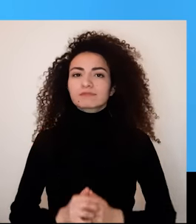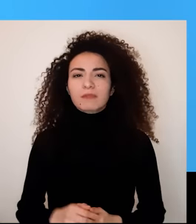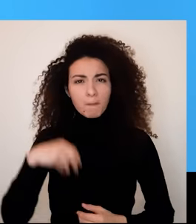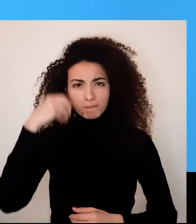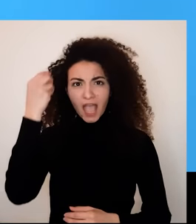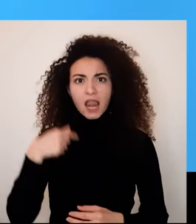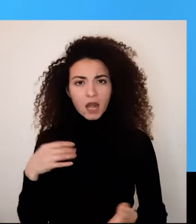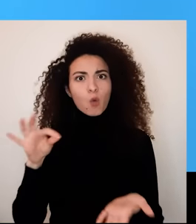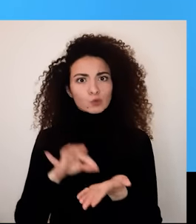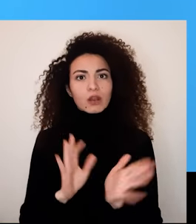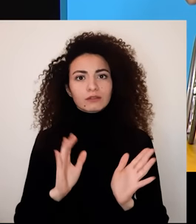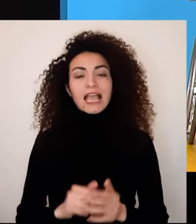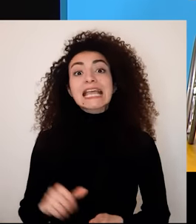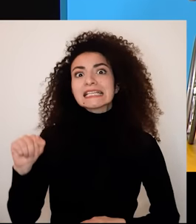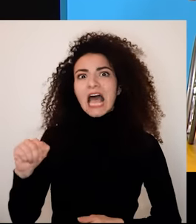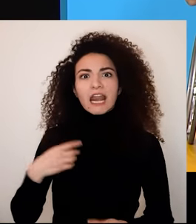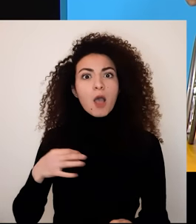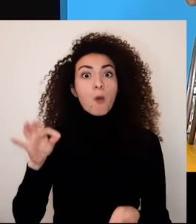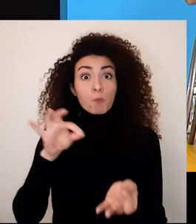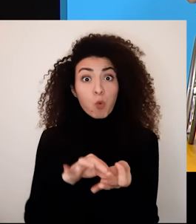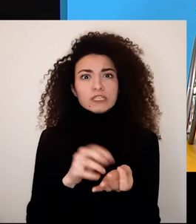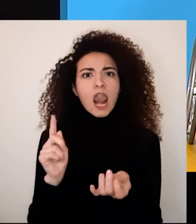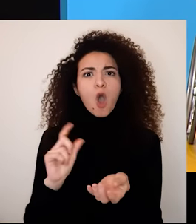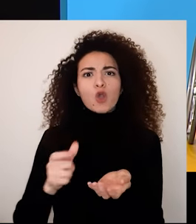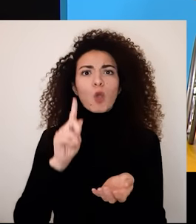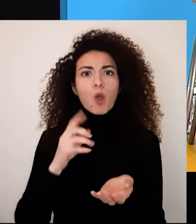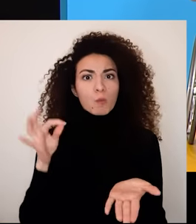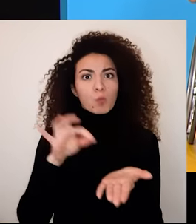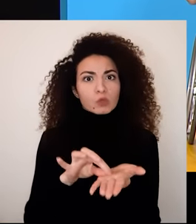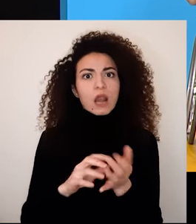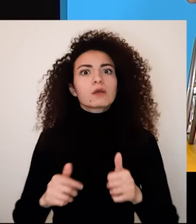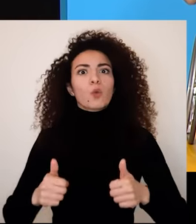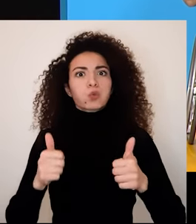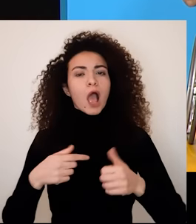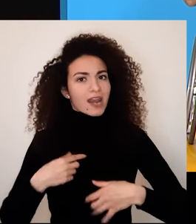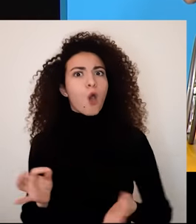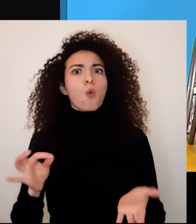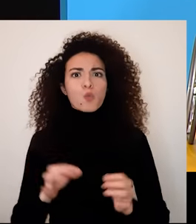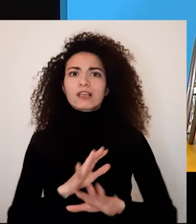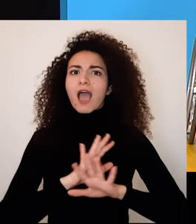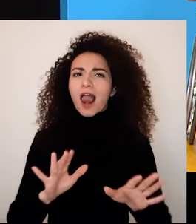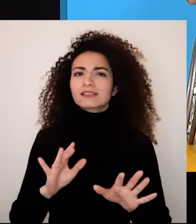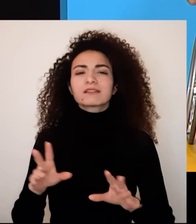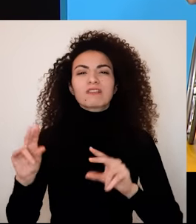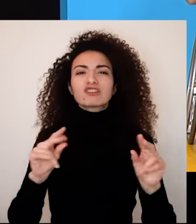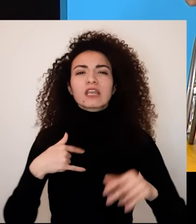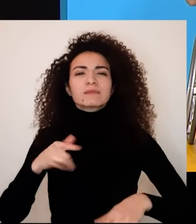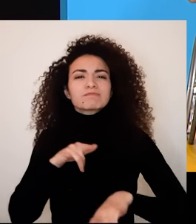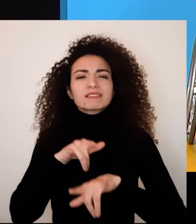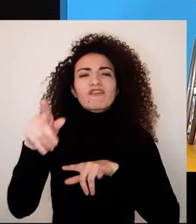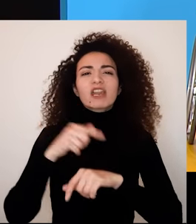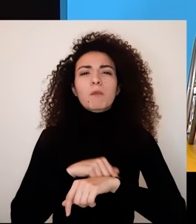وكأنه تم تحقيقه سلف إذن بمرحلة أولى ممكن لسارة أنه تتصور حلمه ورغباته وكأنه نتحققه